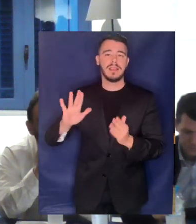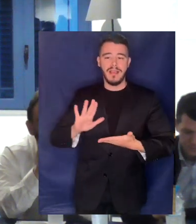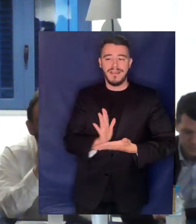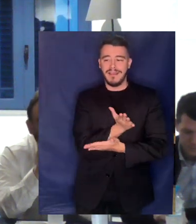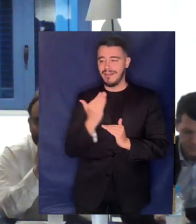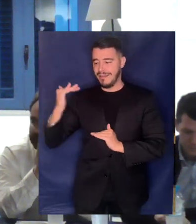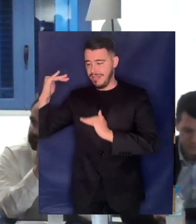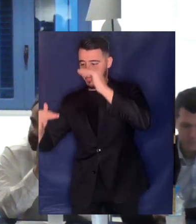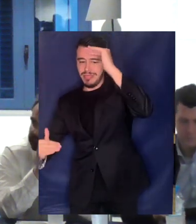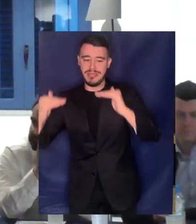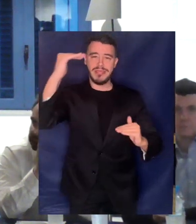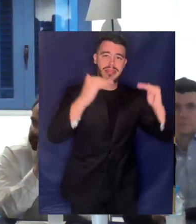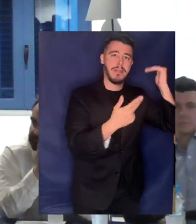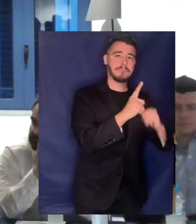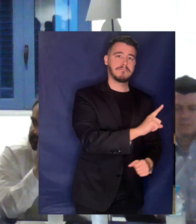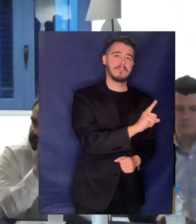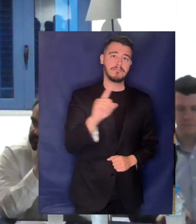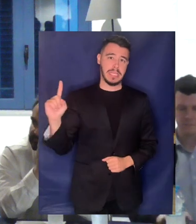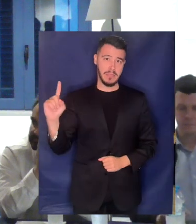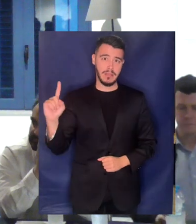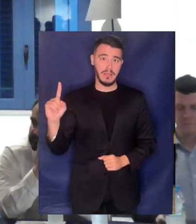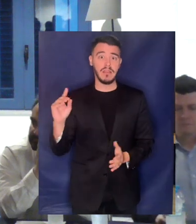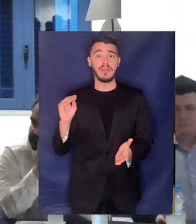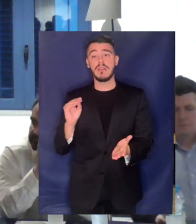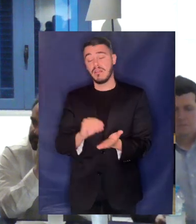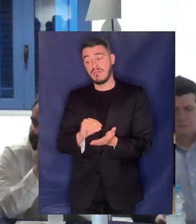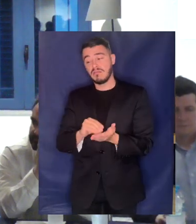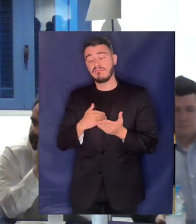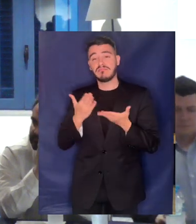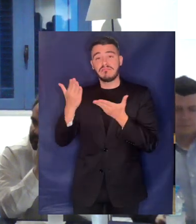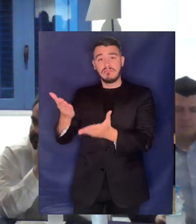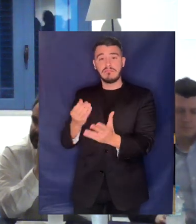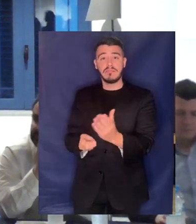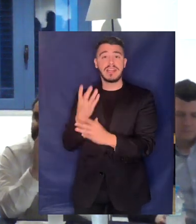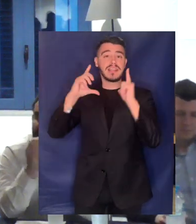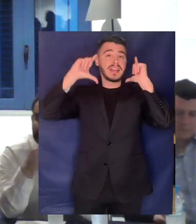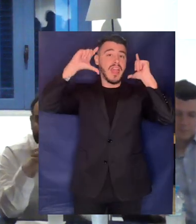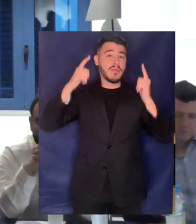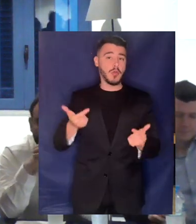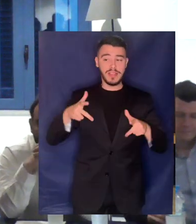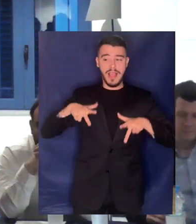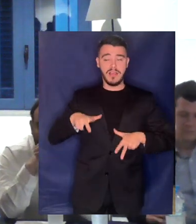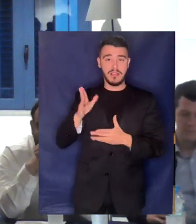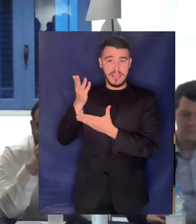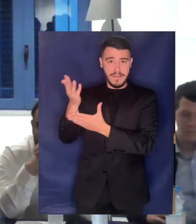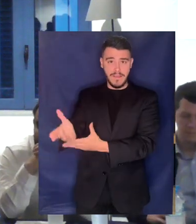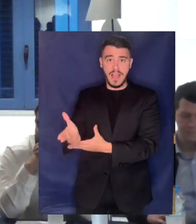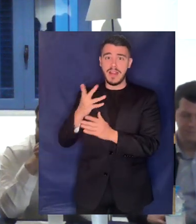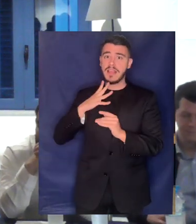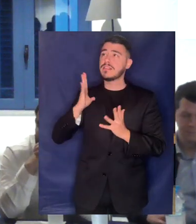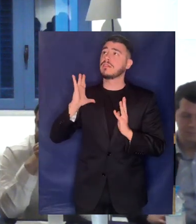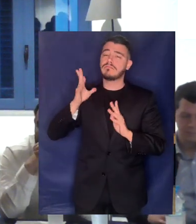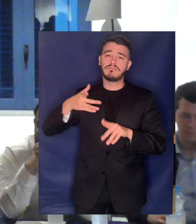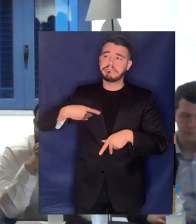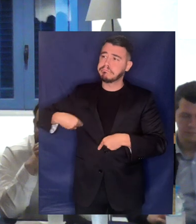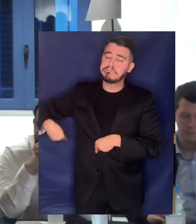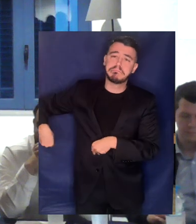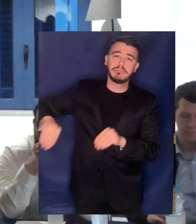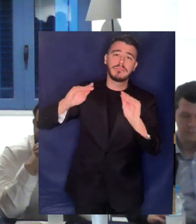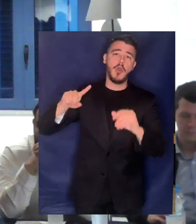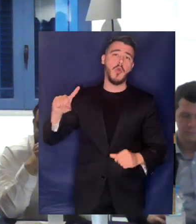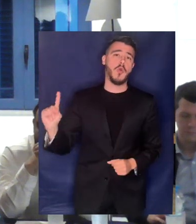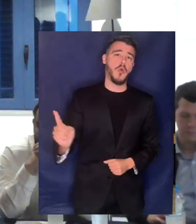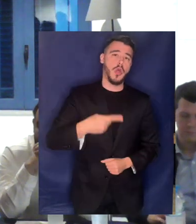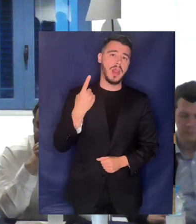έχουμε απέναντί μας μια ακραία νεοφιλεύθερη κυβέρνηση που προσπαθεί να εντάξει στη σφαίρα της